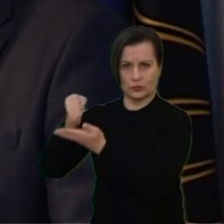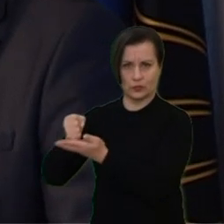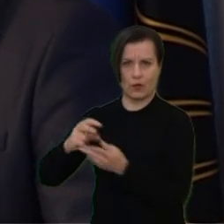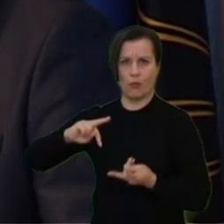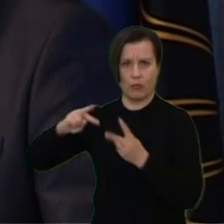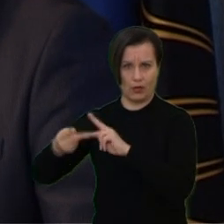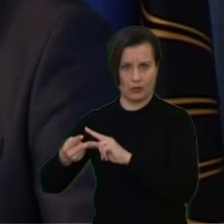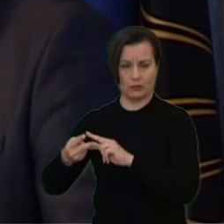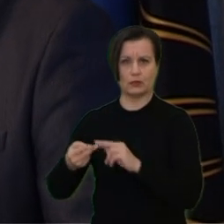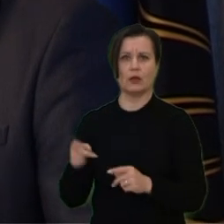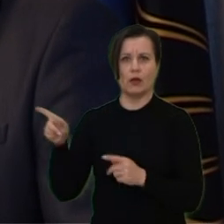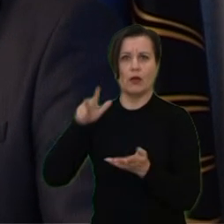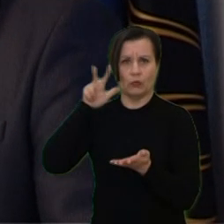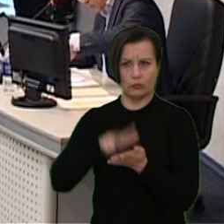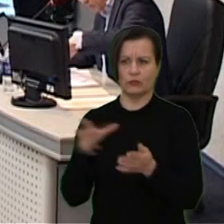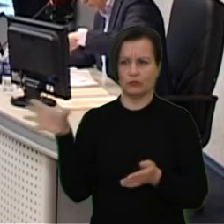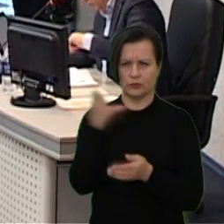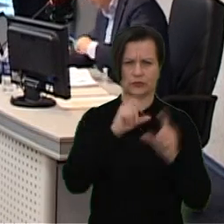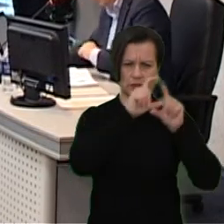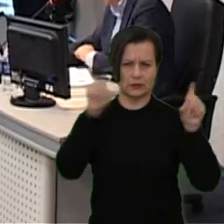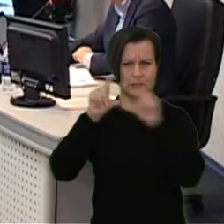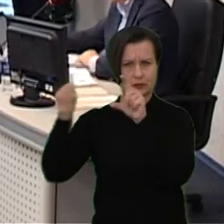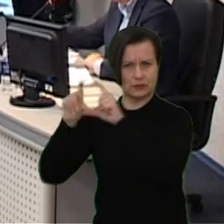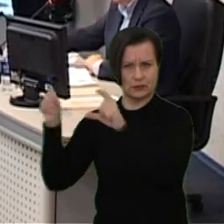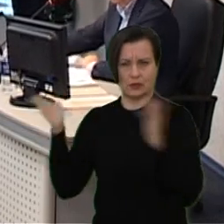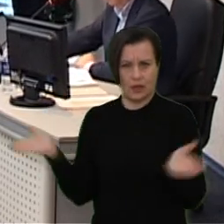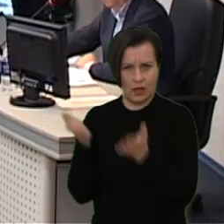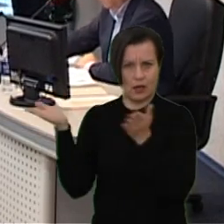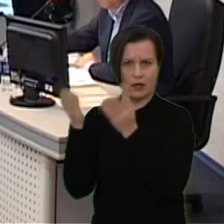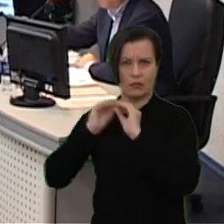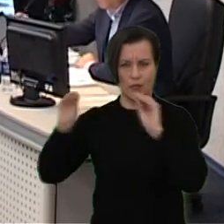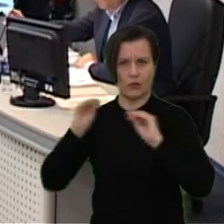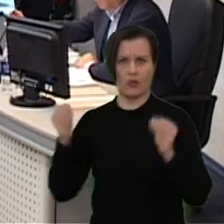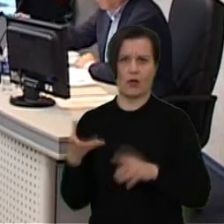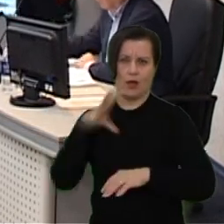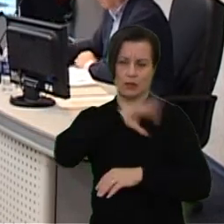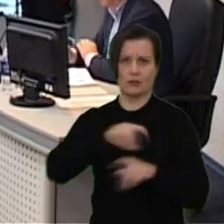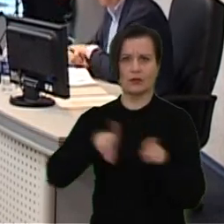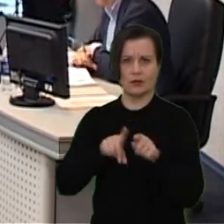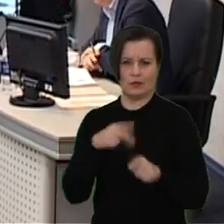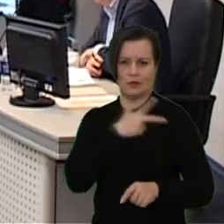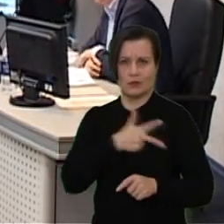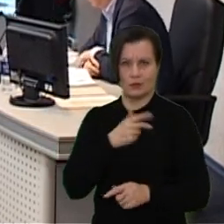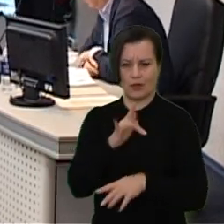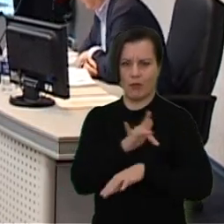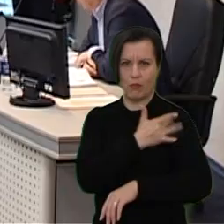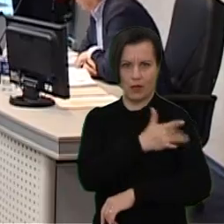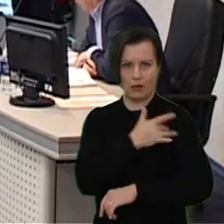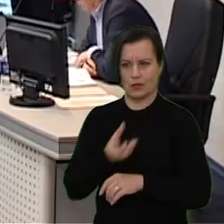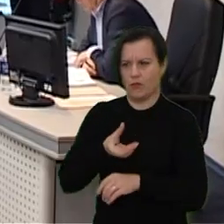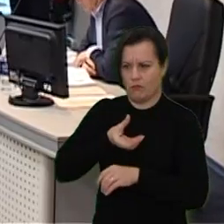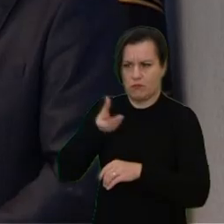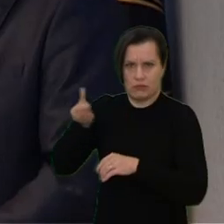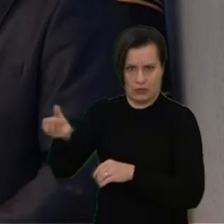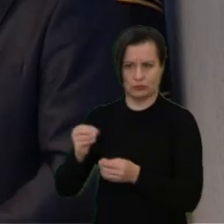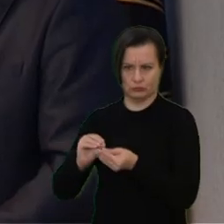užtikrino visų augdimo įstaigų darbuotojų atlyginimus. Taip pat didėjo asignavimai socialiniams paslogoms. Visgi daugiausiai